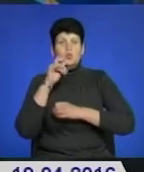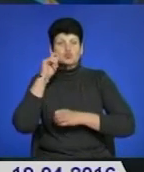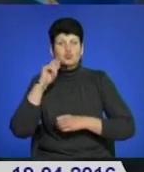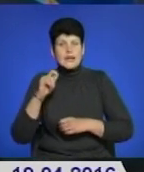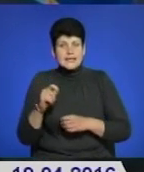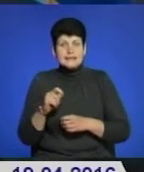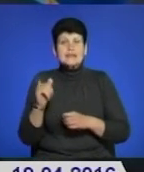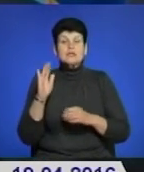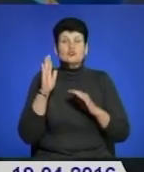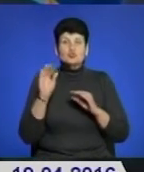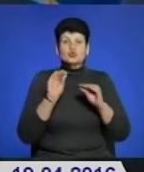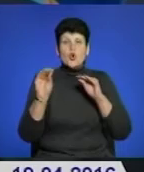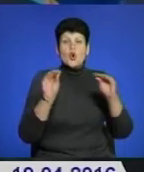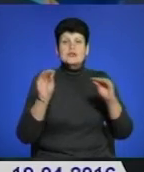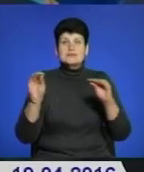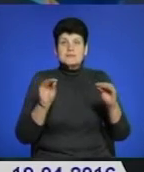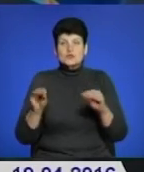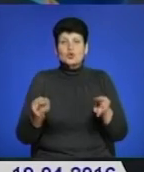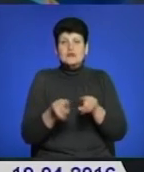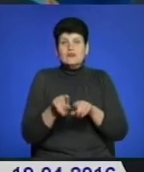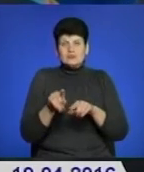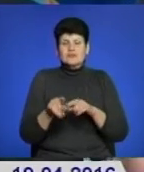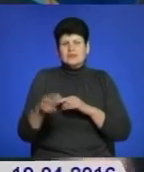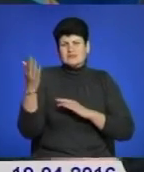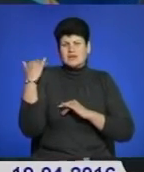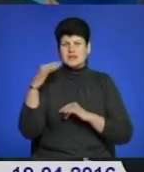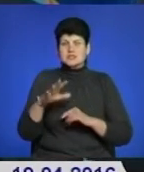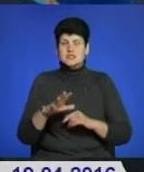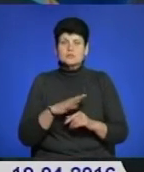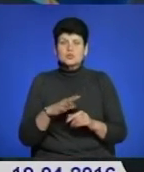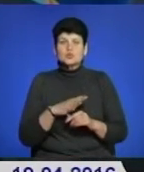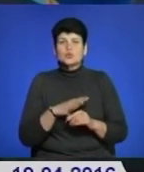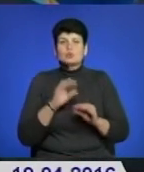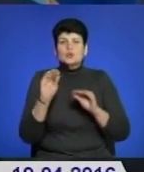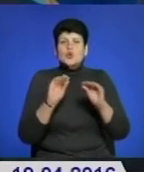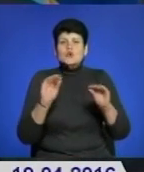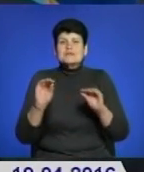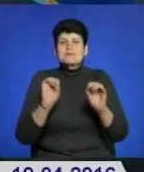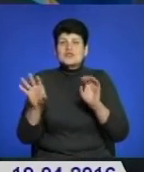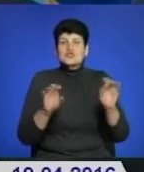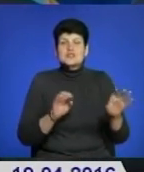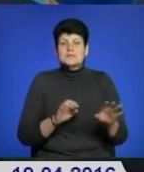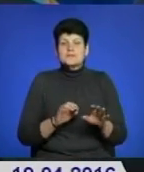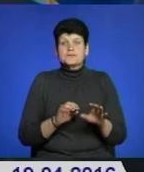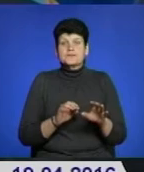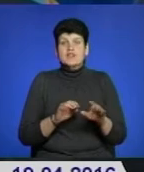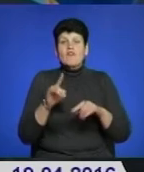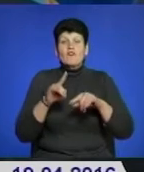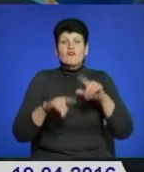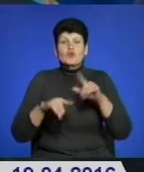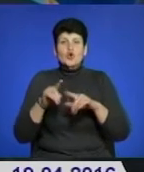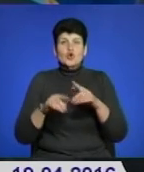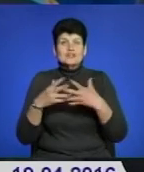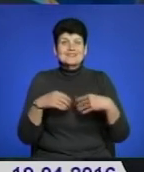які будуть розміщені за тою самою практикою доброю, як в нас було раніше, будуть розміщені в родинах